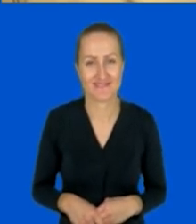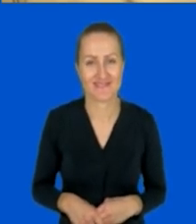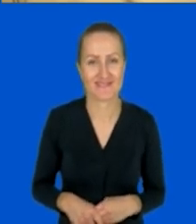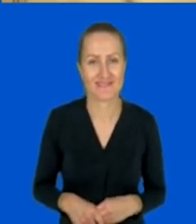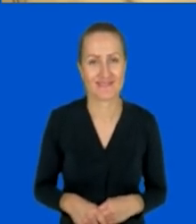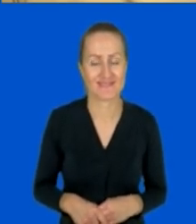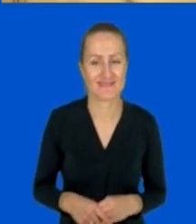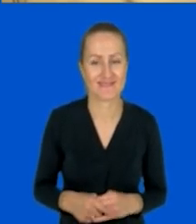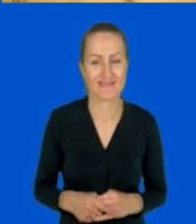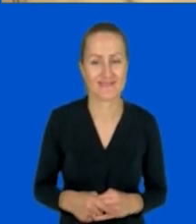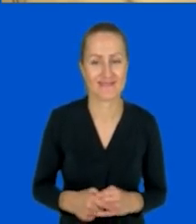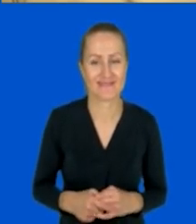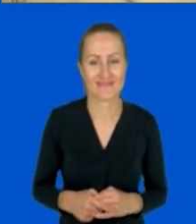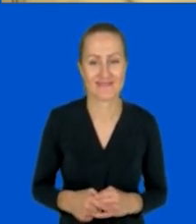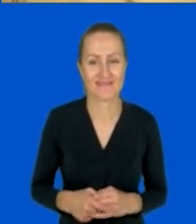Jak tam u was?